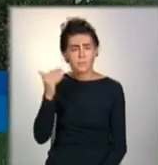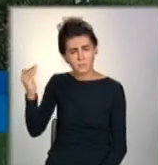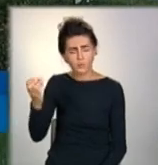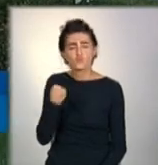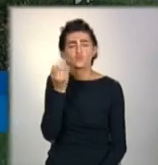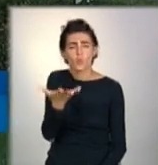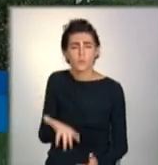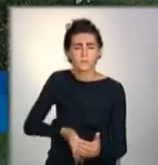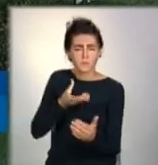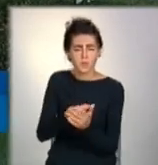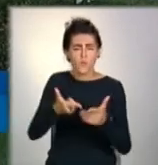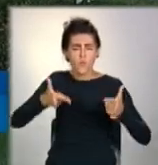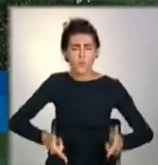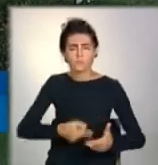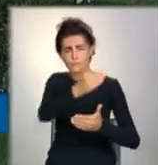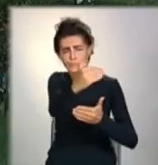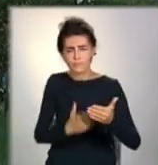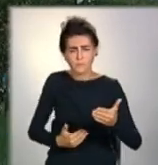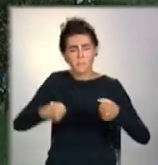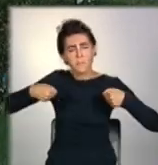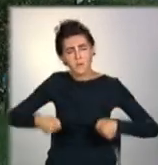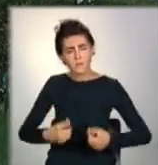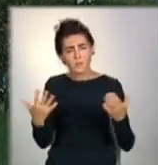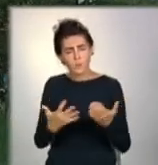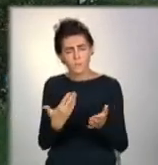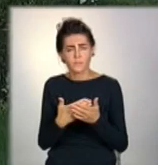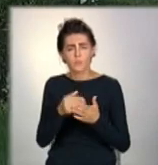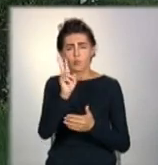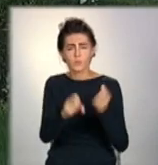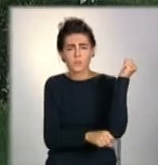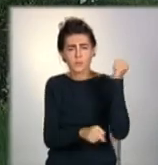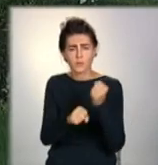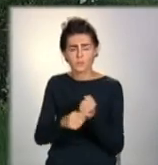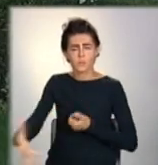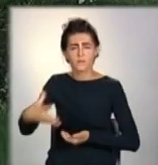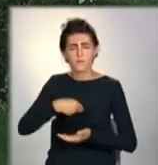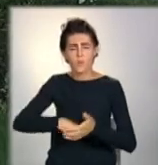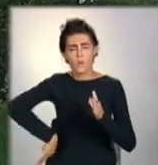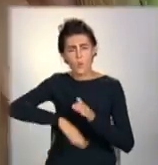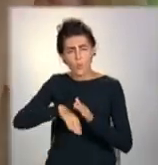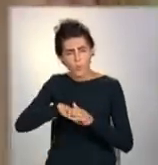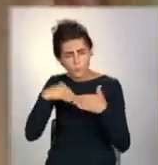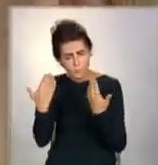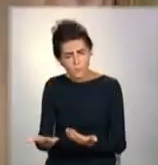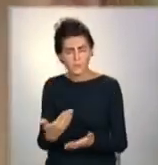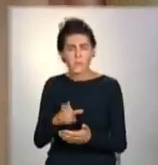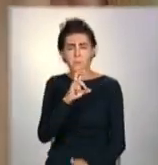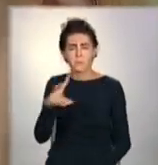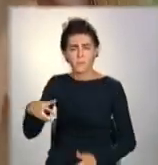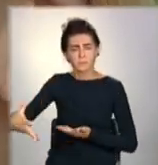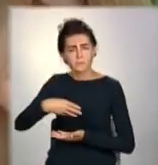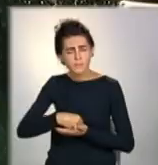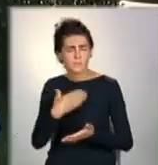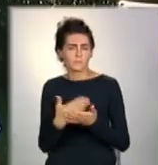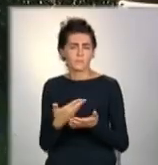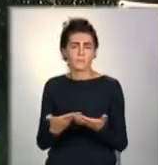сплачувати, прописуються всі права. Тобто робітник має право на оплачувану відпустку, на оплачувальний лікарняний. Для